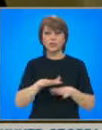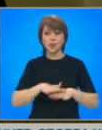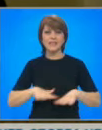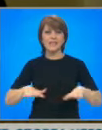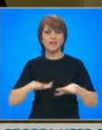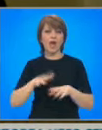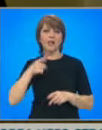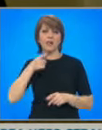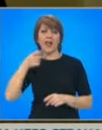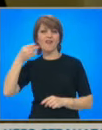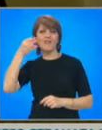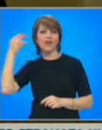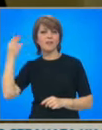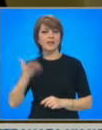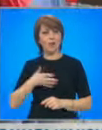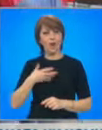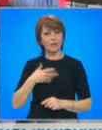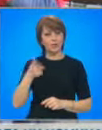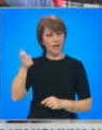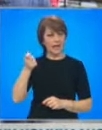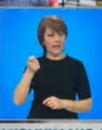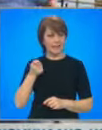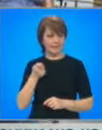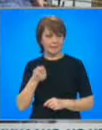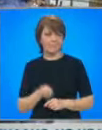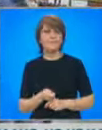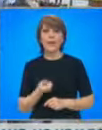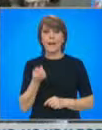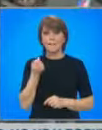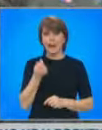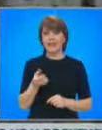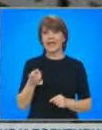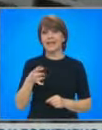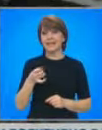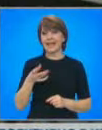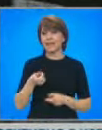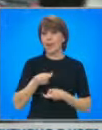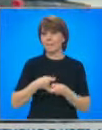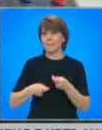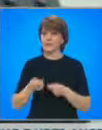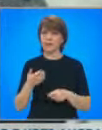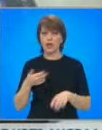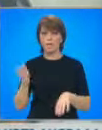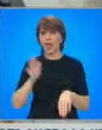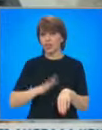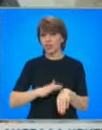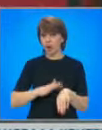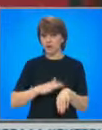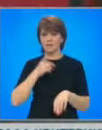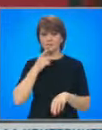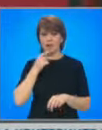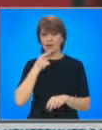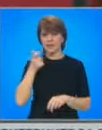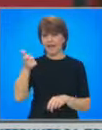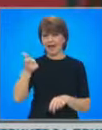Вижте още за условията в репортажа. Малкият и среден бизнес ще получи достъп до необезпечени кредити за погусяване на